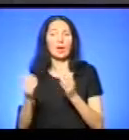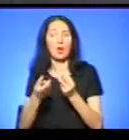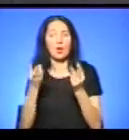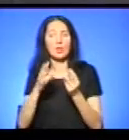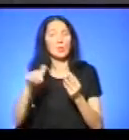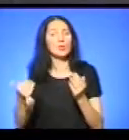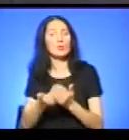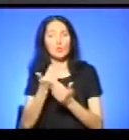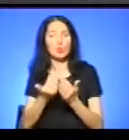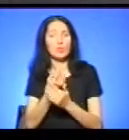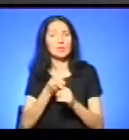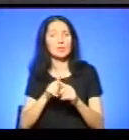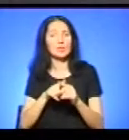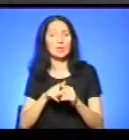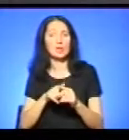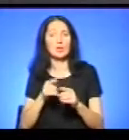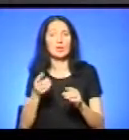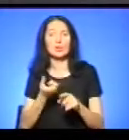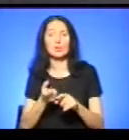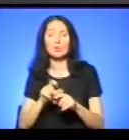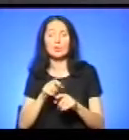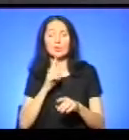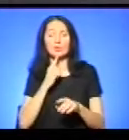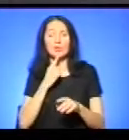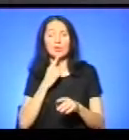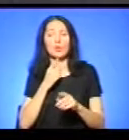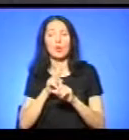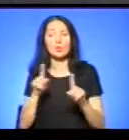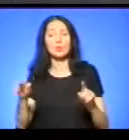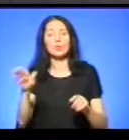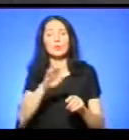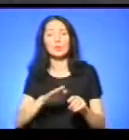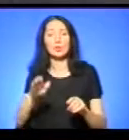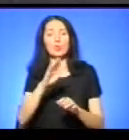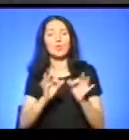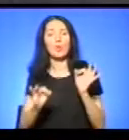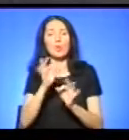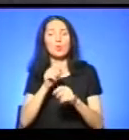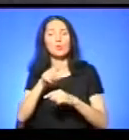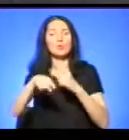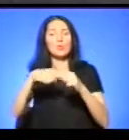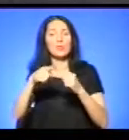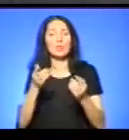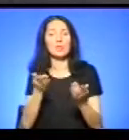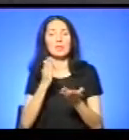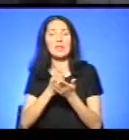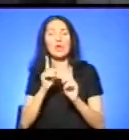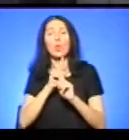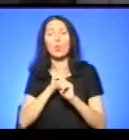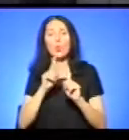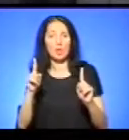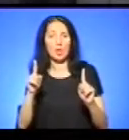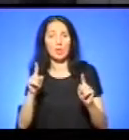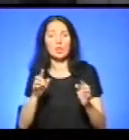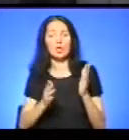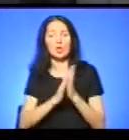відновити, привести в відповідний стан, а особливо території природозаповідного фонду, а це, як правило, території, де унікальні, де люди віддихають,